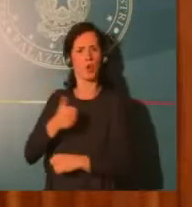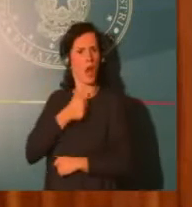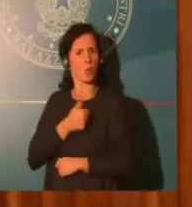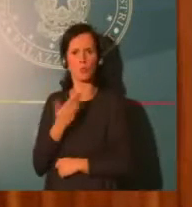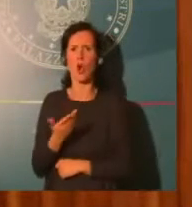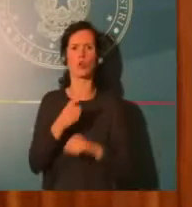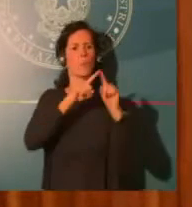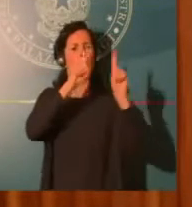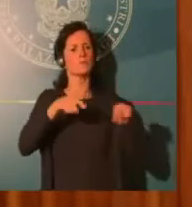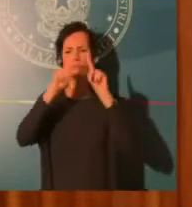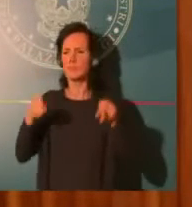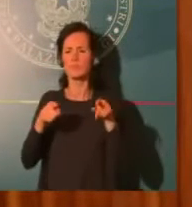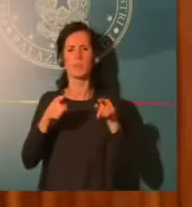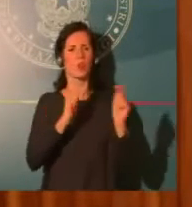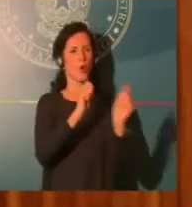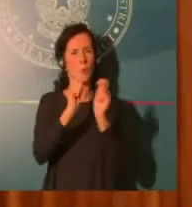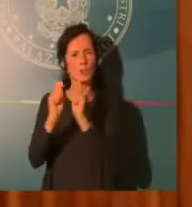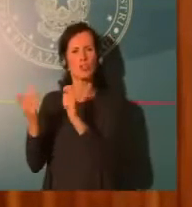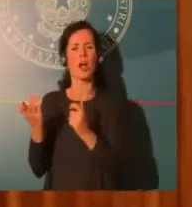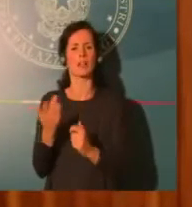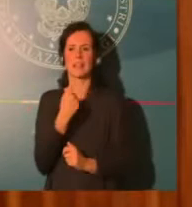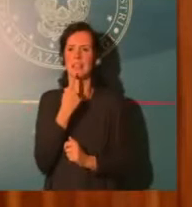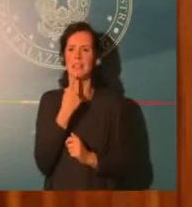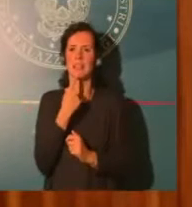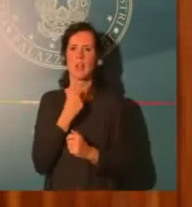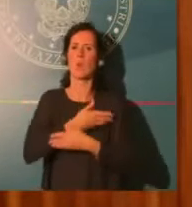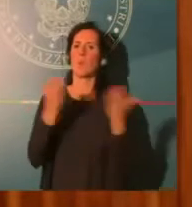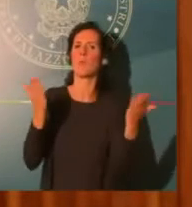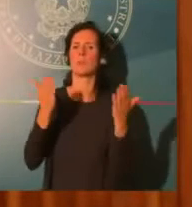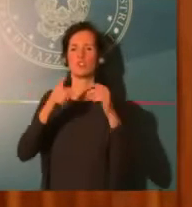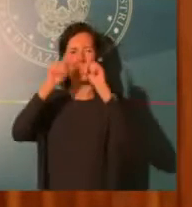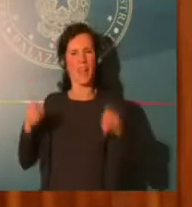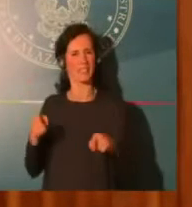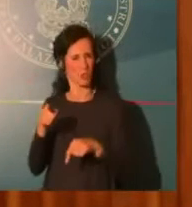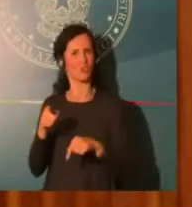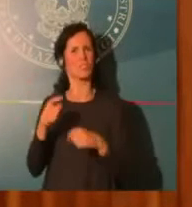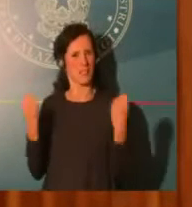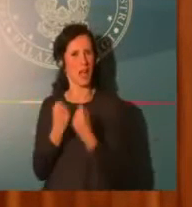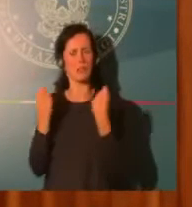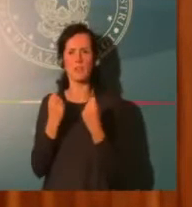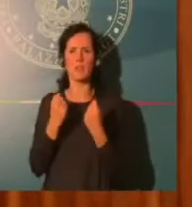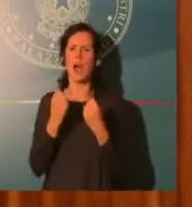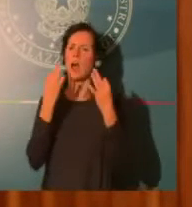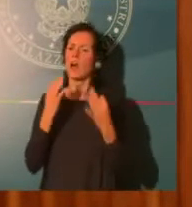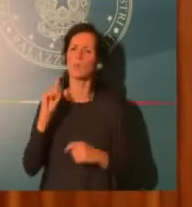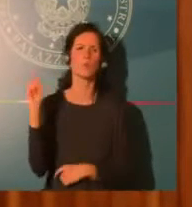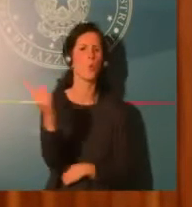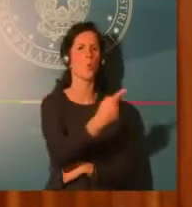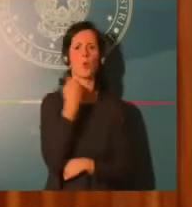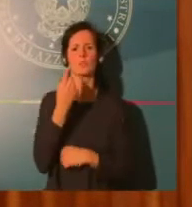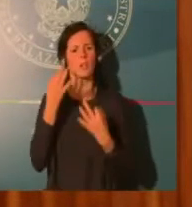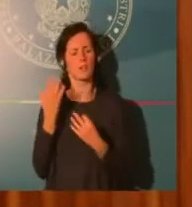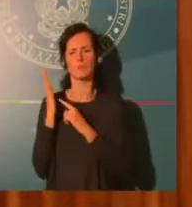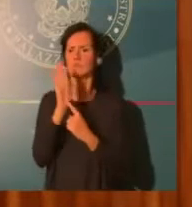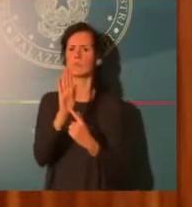fatto il possibile per garantire la massima sicurezza agli altri cittadini che andavano a godere dei loro servizi.